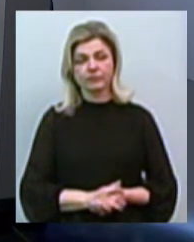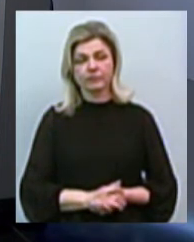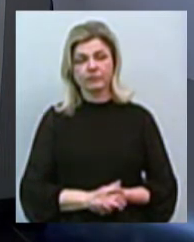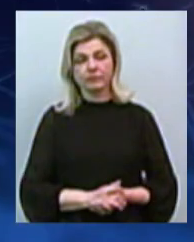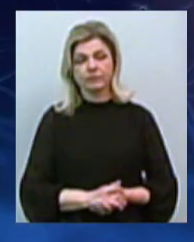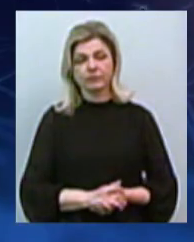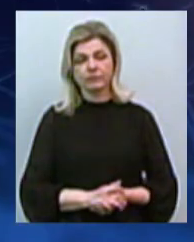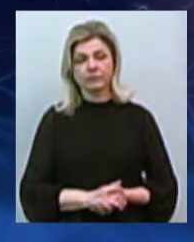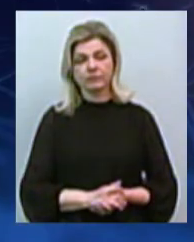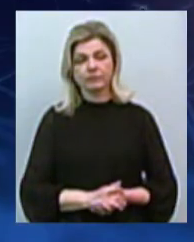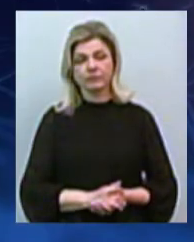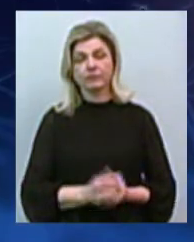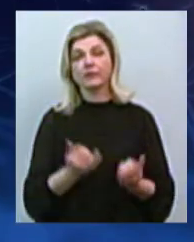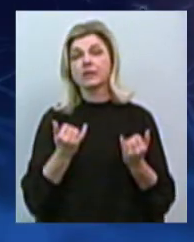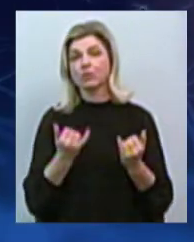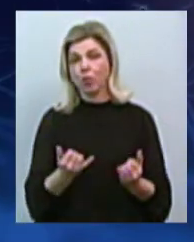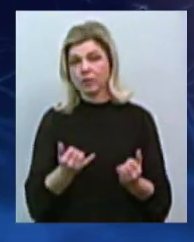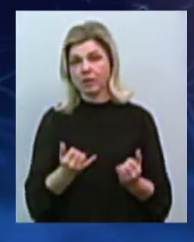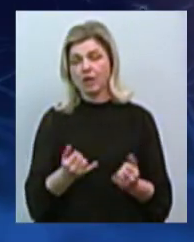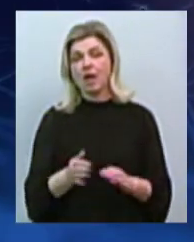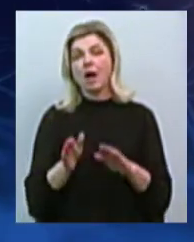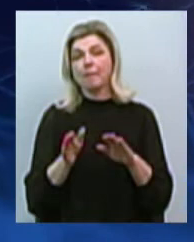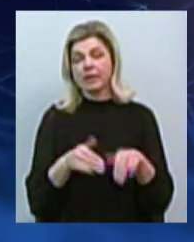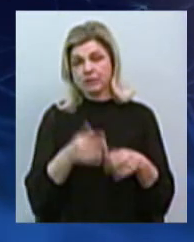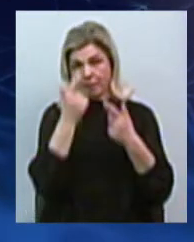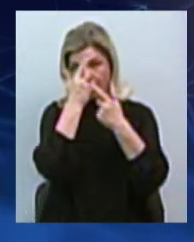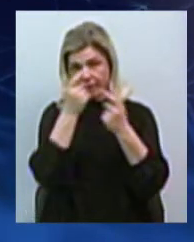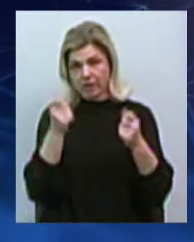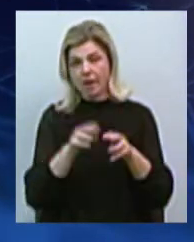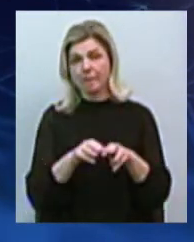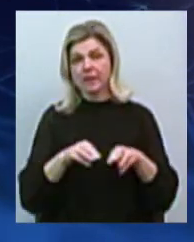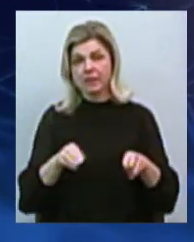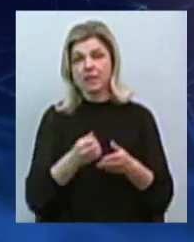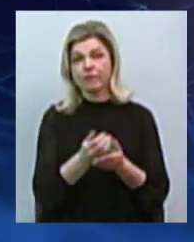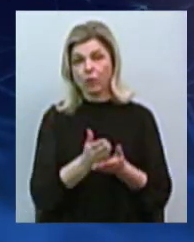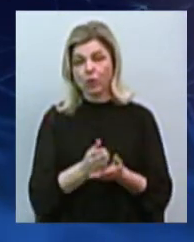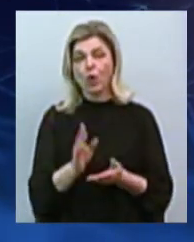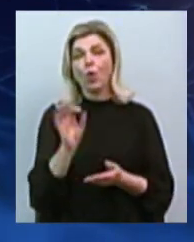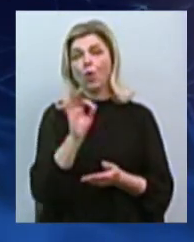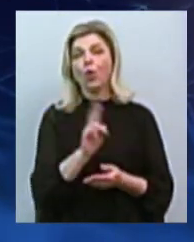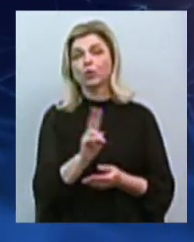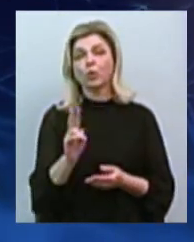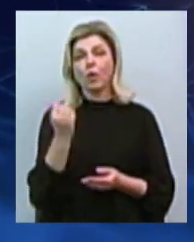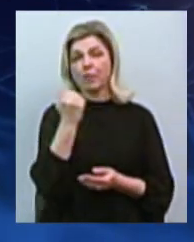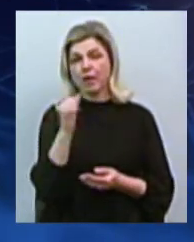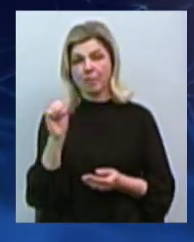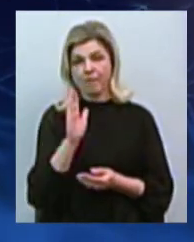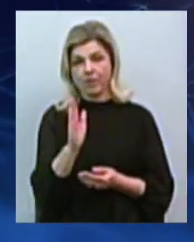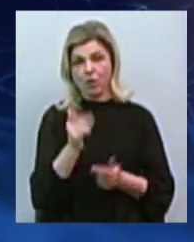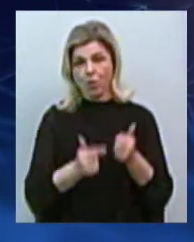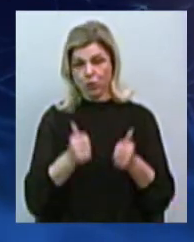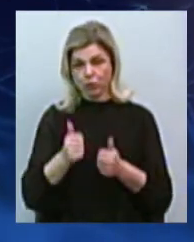І сьогодні, після повідомлення від міністра інфраструктури щодо того, хто переміг у конкурсі подію,